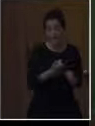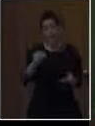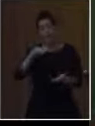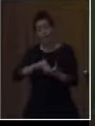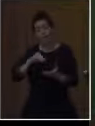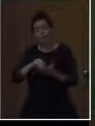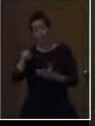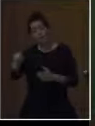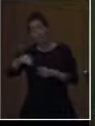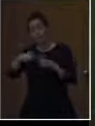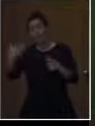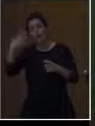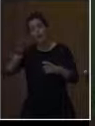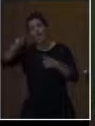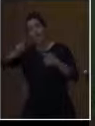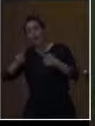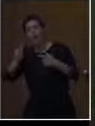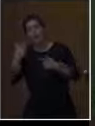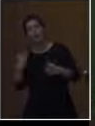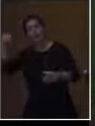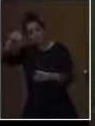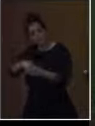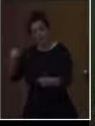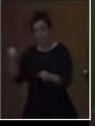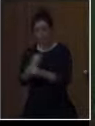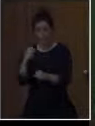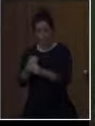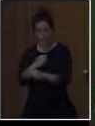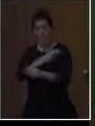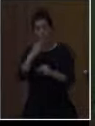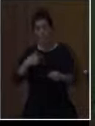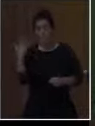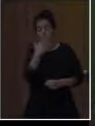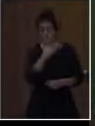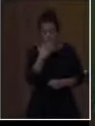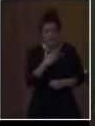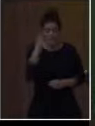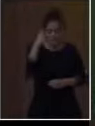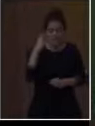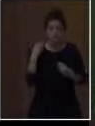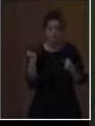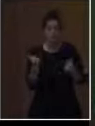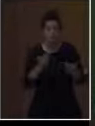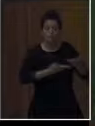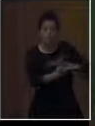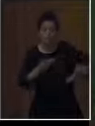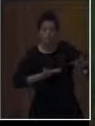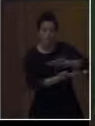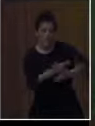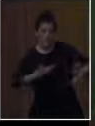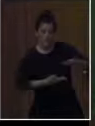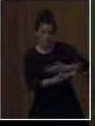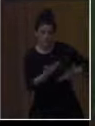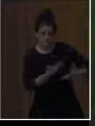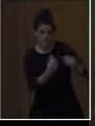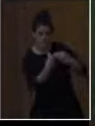μπορεί να βλέπει μακριά. Ένα σχολείο με όραμα που εκτός από τους μαθητές του ξέρει να διδάσκει και τους εκπαιδευτικούς του. Έτσι